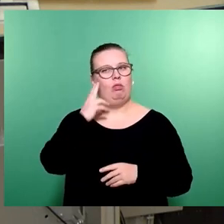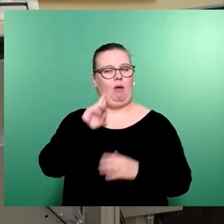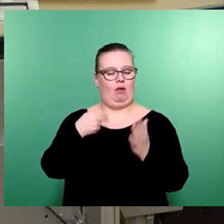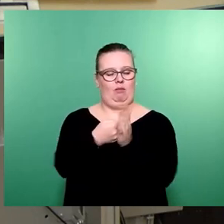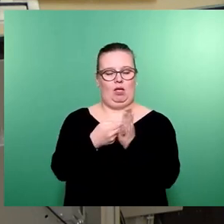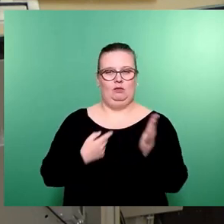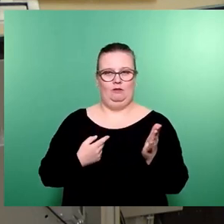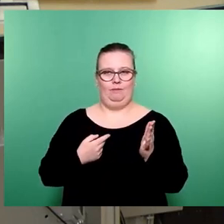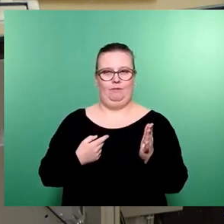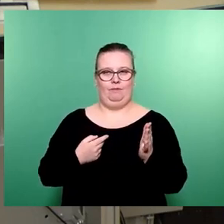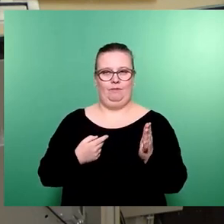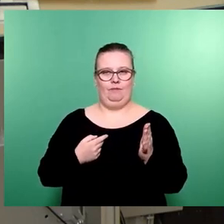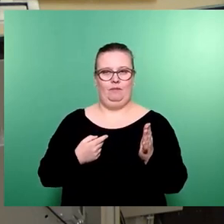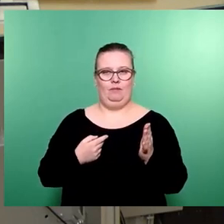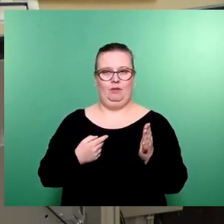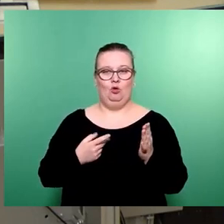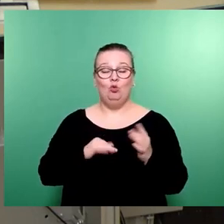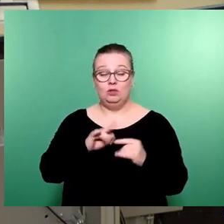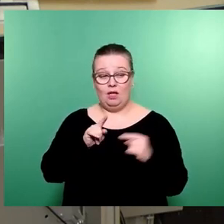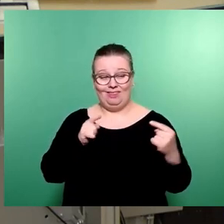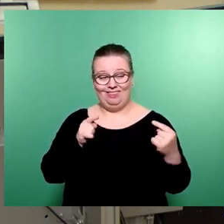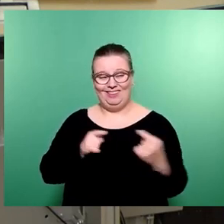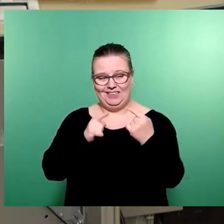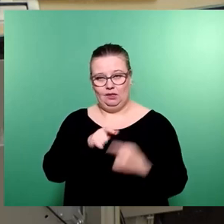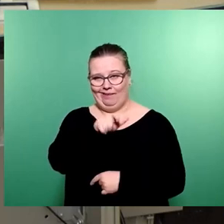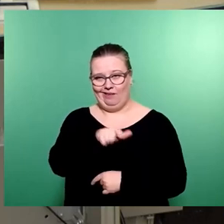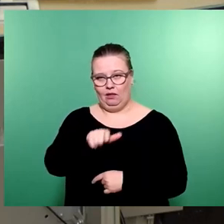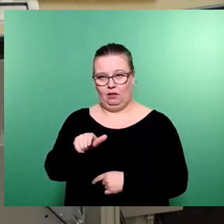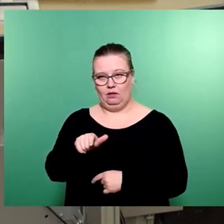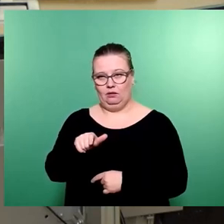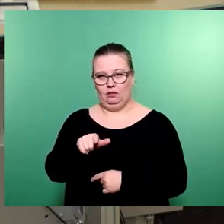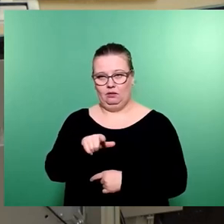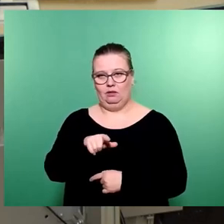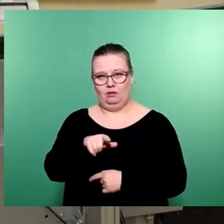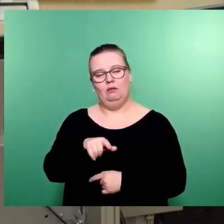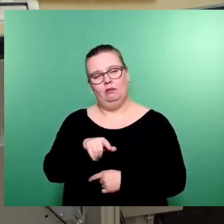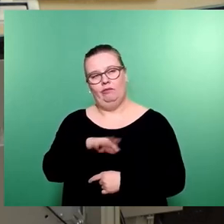da haben gerade die Dissidierenden unter uns noch viel Luft nach oben.